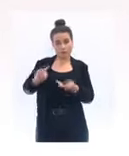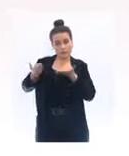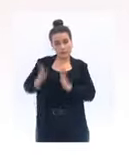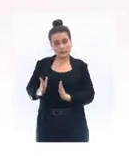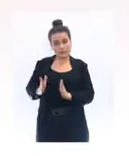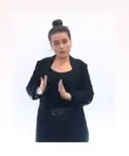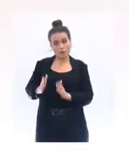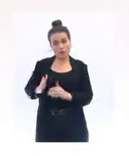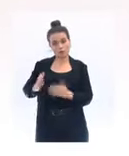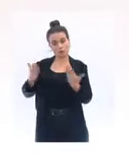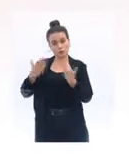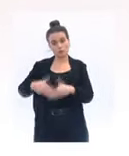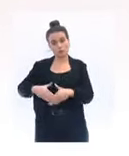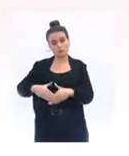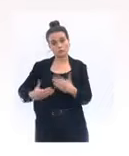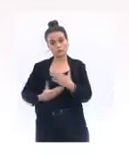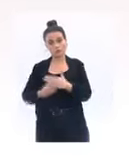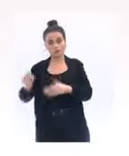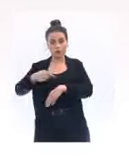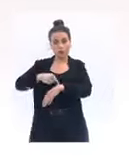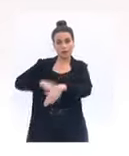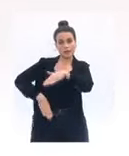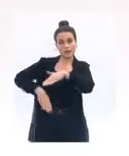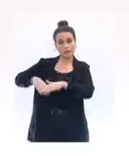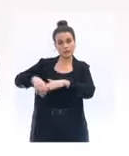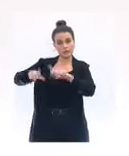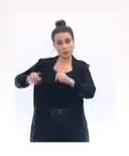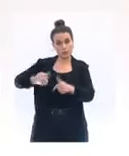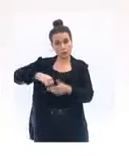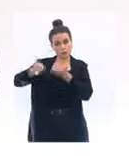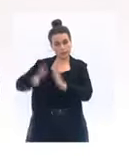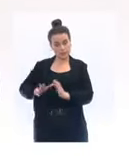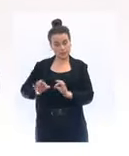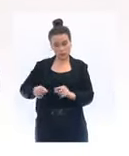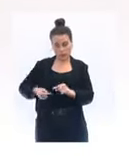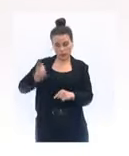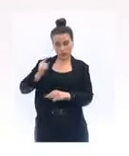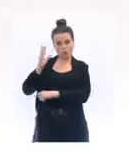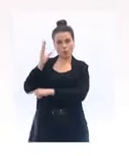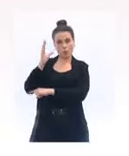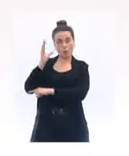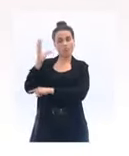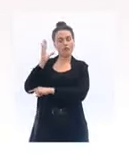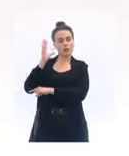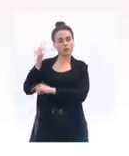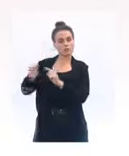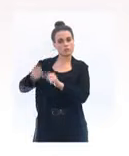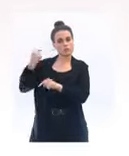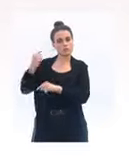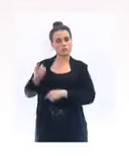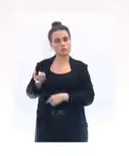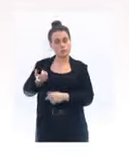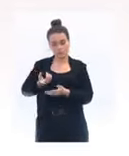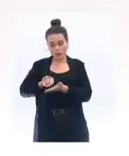Je vous avais dit ici-même, lors de notre dernière conférence de presse, un, que nous devrions